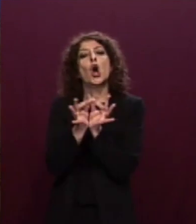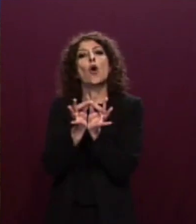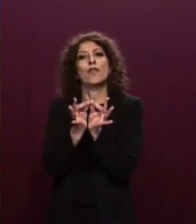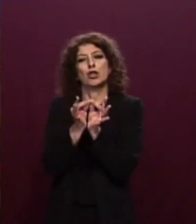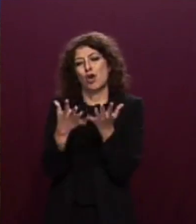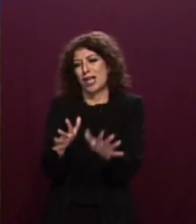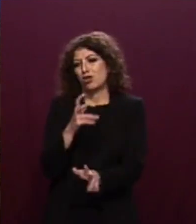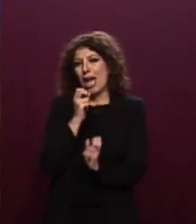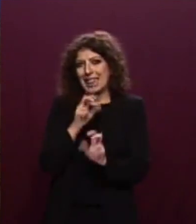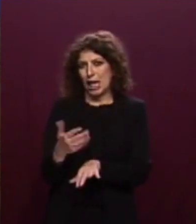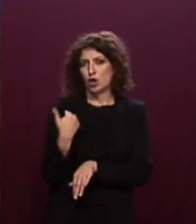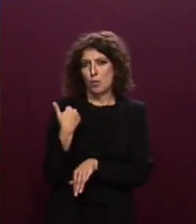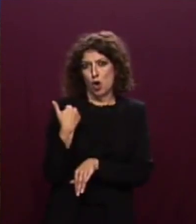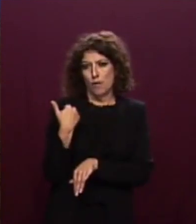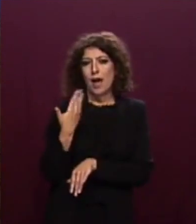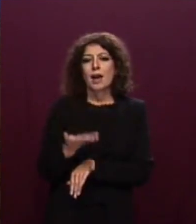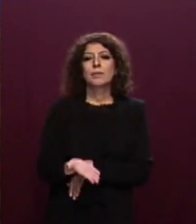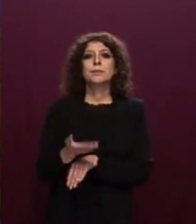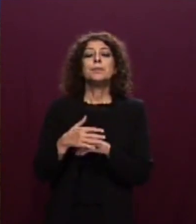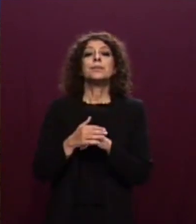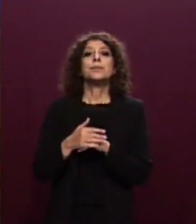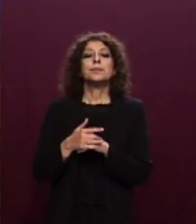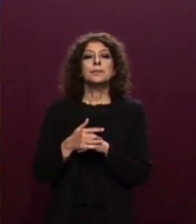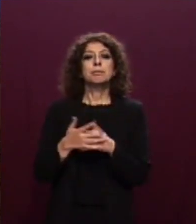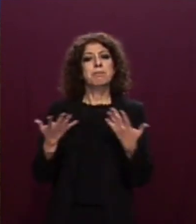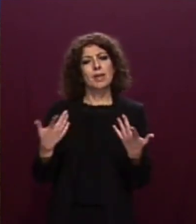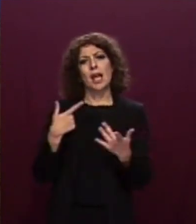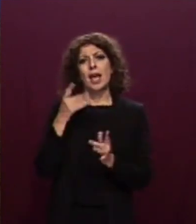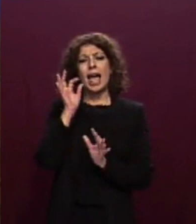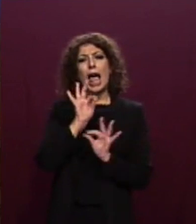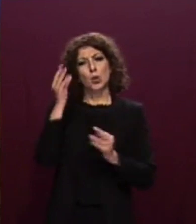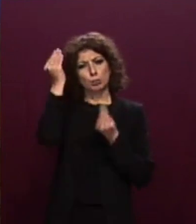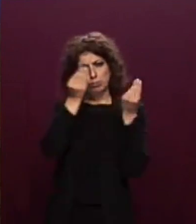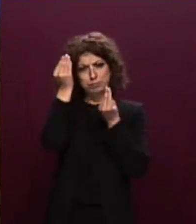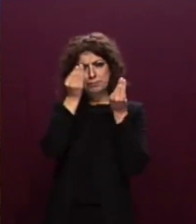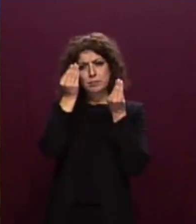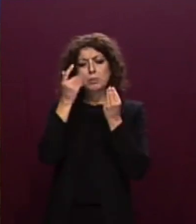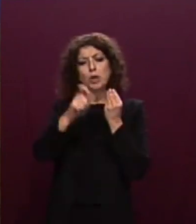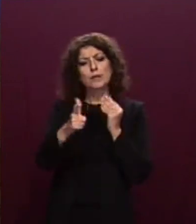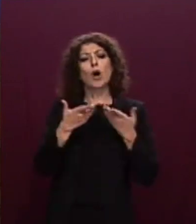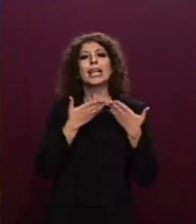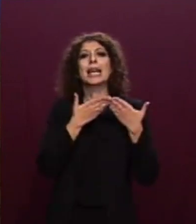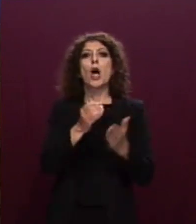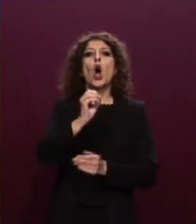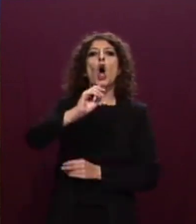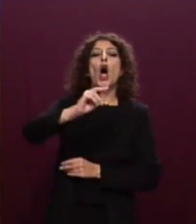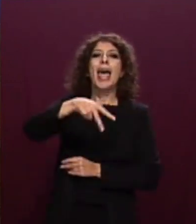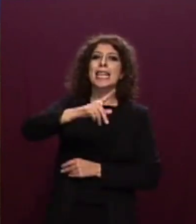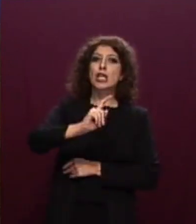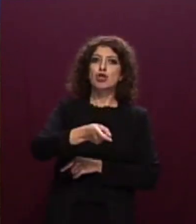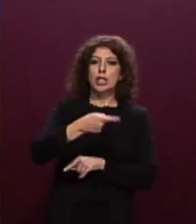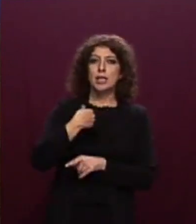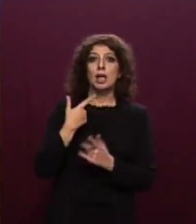volte citato. Vengo ora ad alcune considerazioni che attengono al ruolo delle imbarcazioni dell'ONG nelle dinamiche dei flussi di